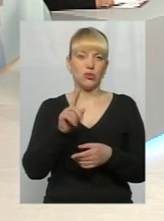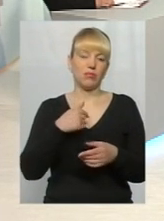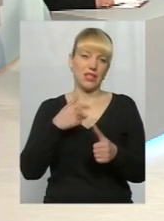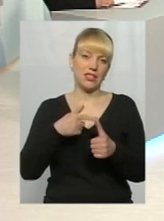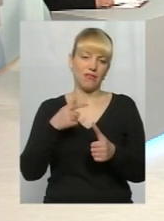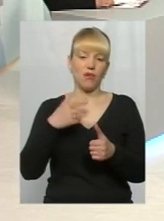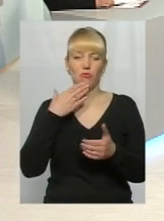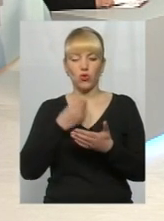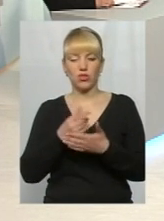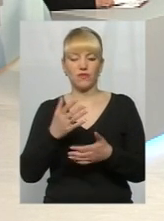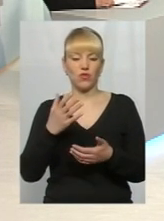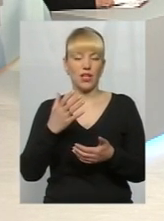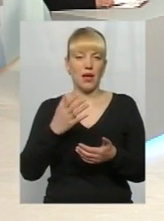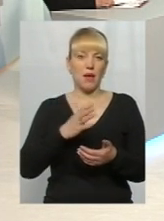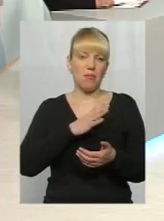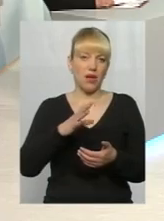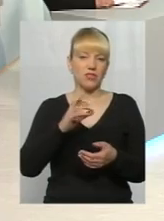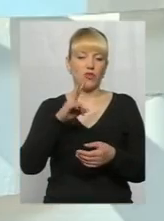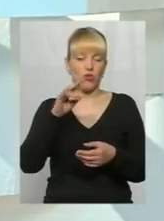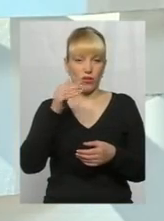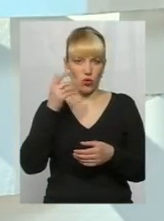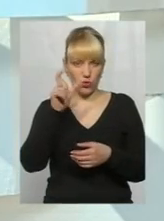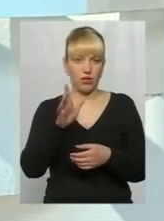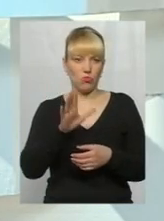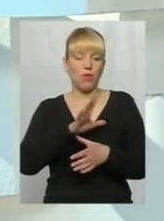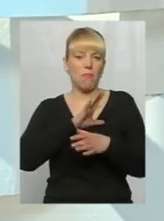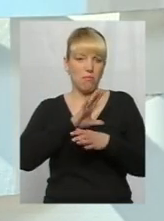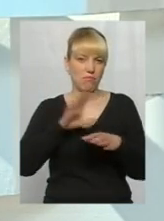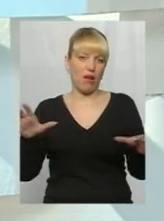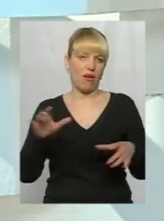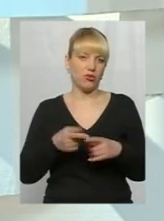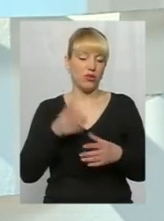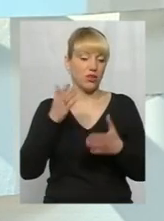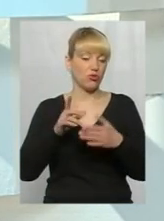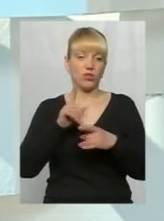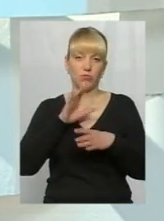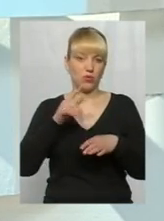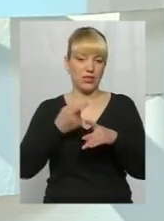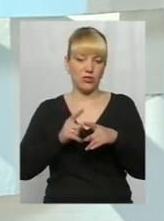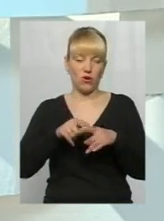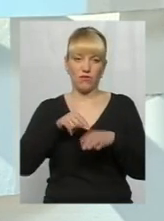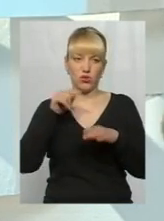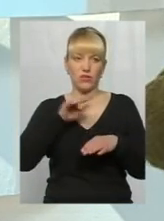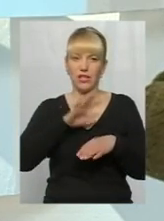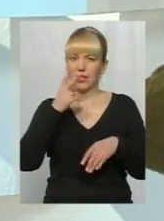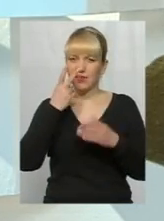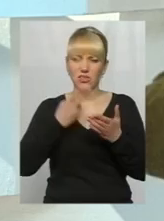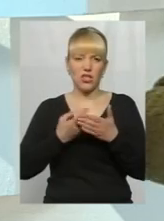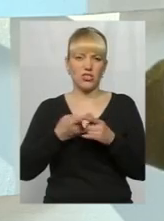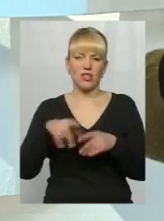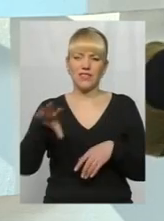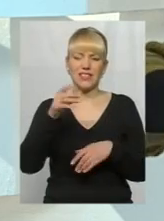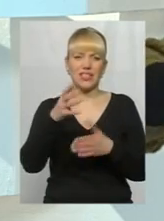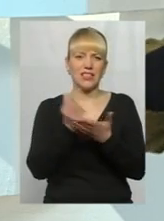кожному своє багатство, але буде мати багатство, вона буде багатою людиною. Якщо вона цього не буде відчувати, незважаючи на всі її